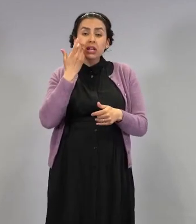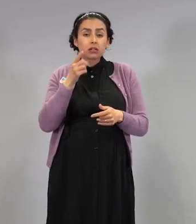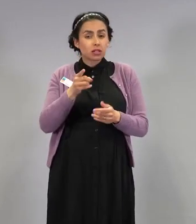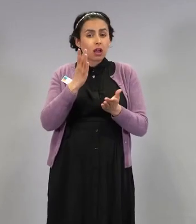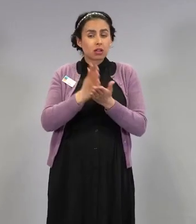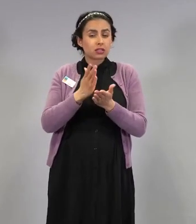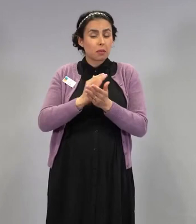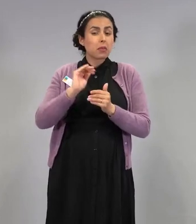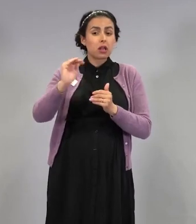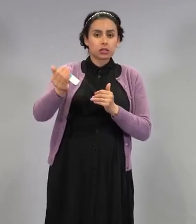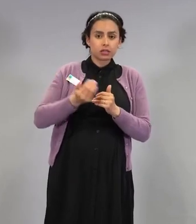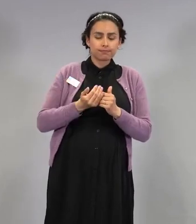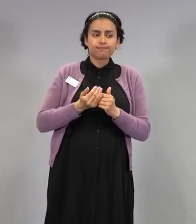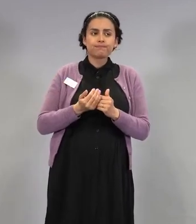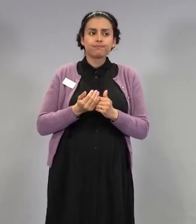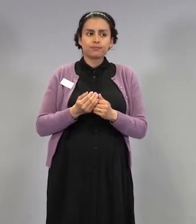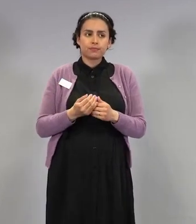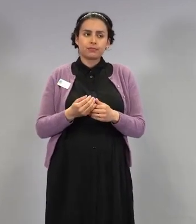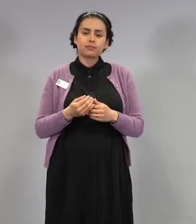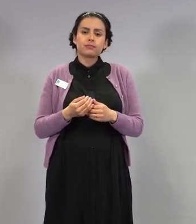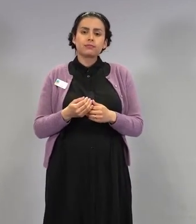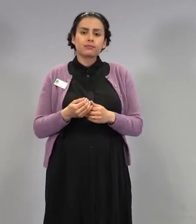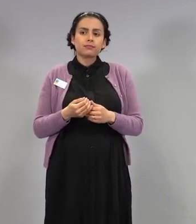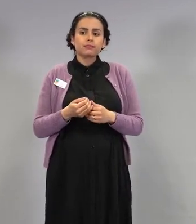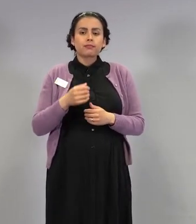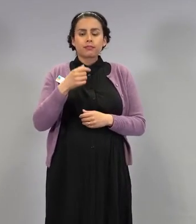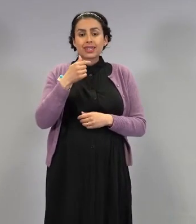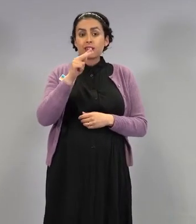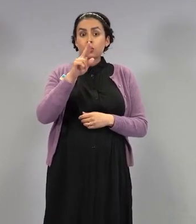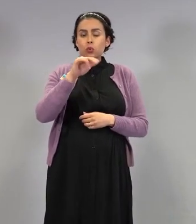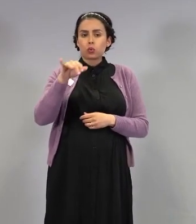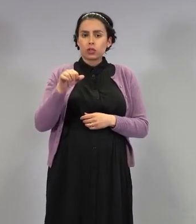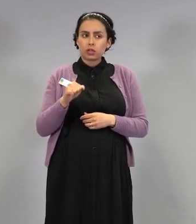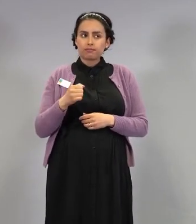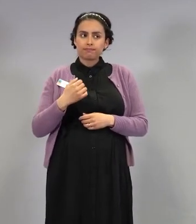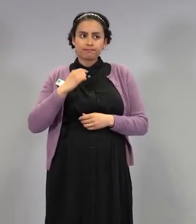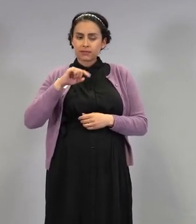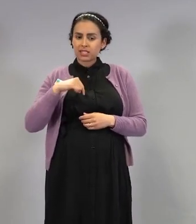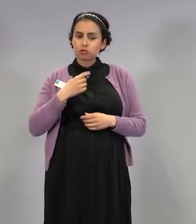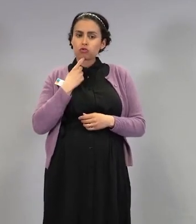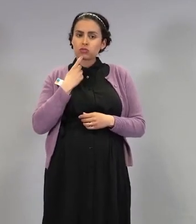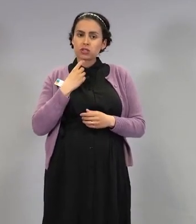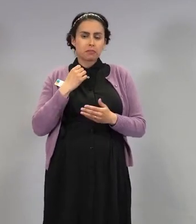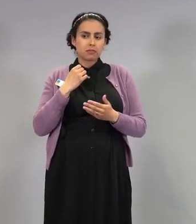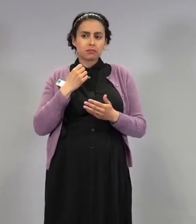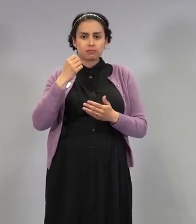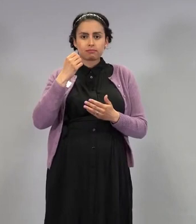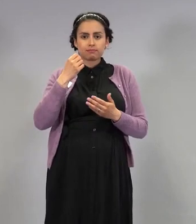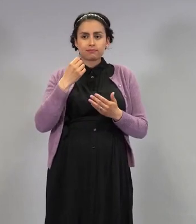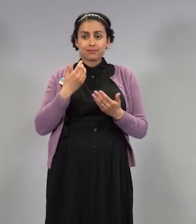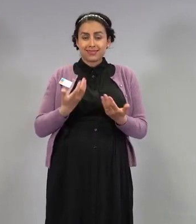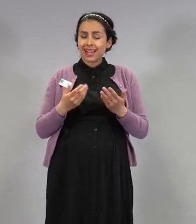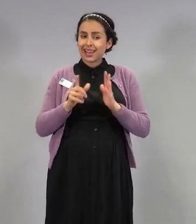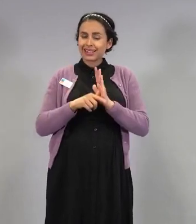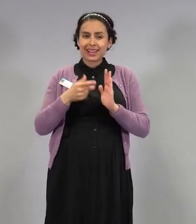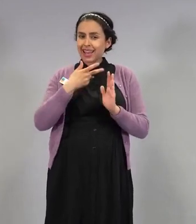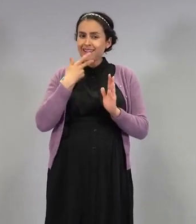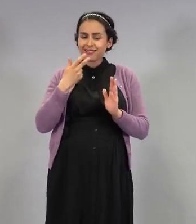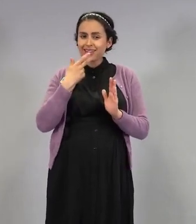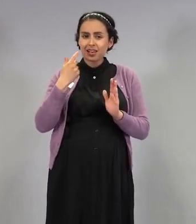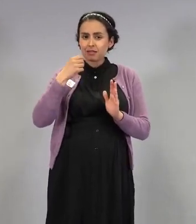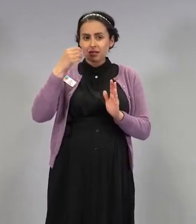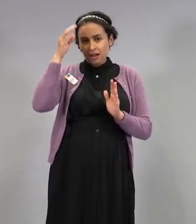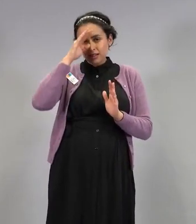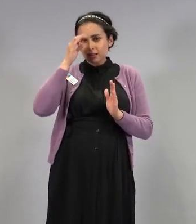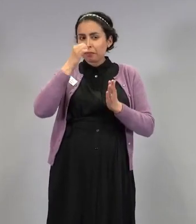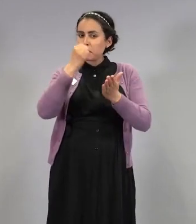Näihin lähipiirirokotuksiin Suomessa ei ole ajateltu mentävän. Se on kyllä ihan ymmärrettävää, että sitä